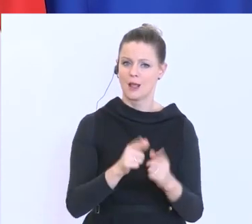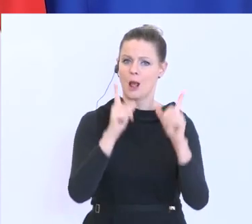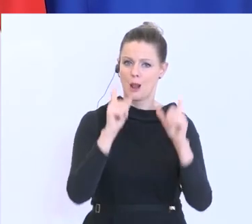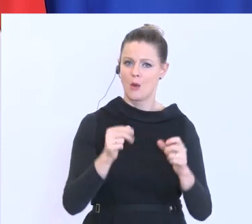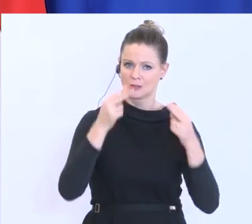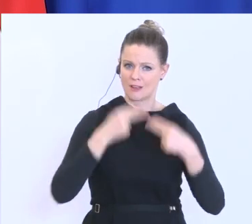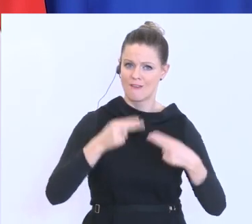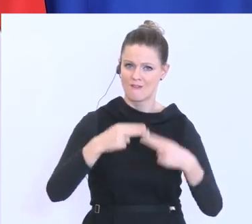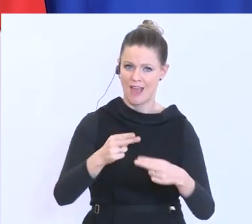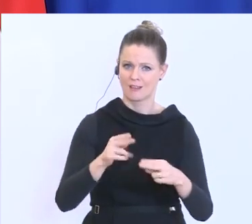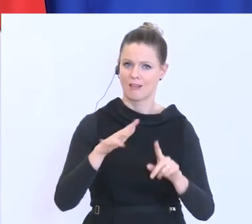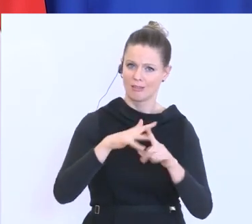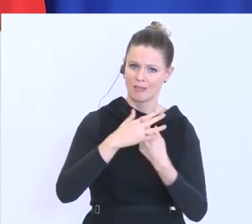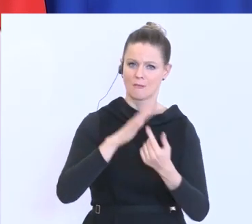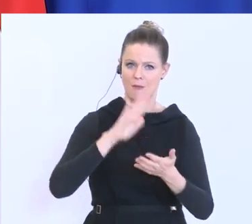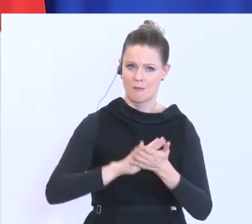durchstarten können.